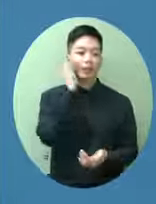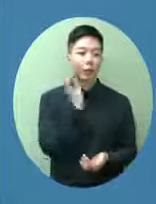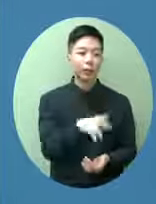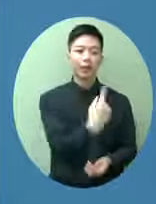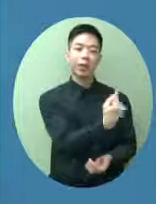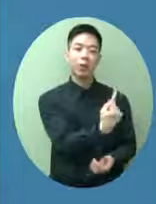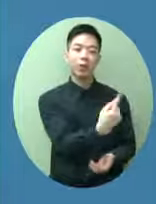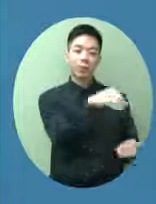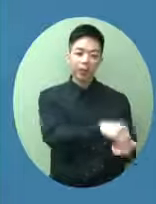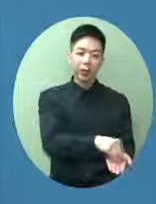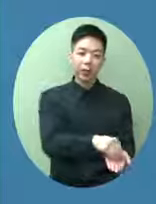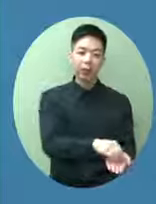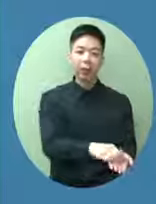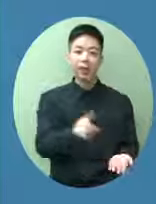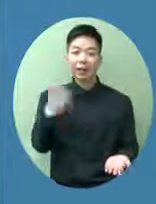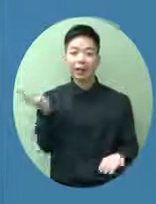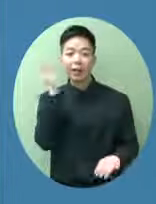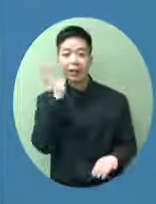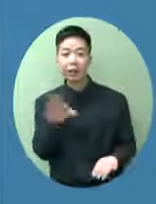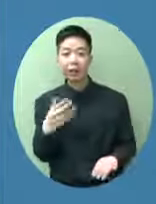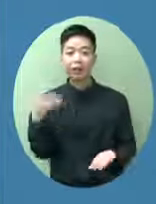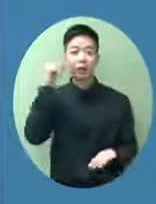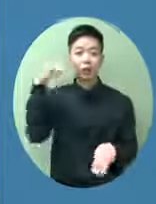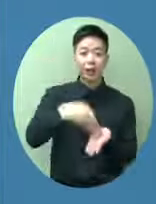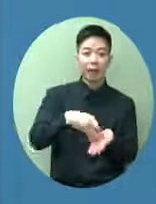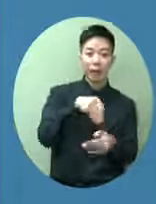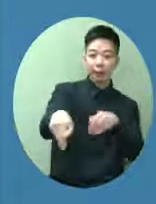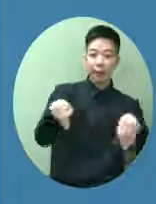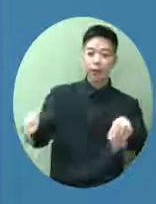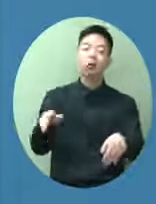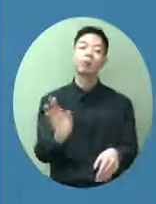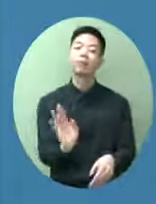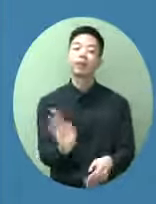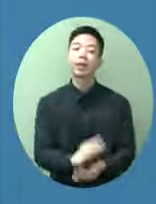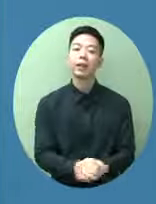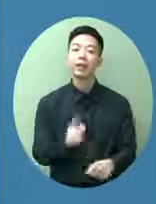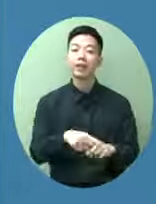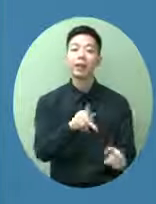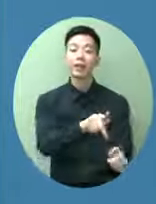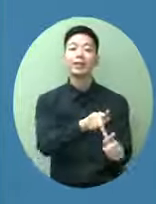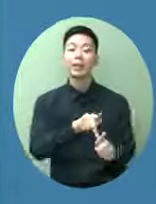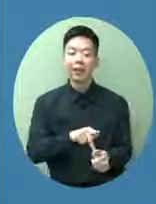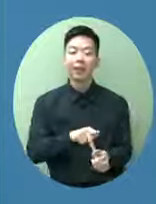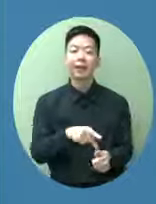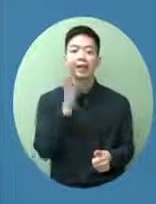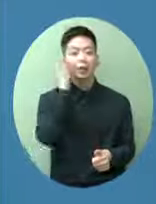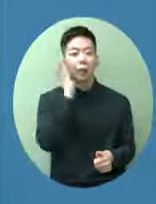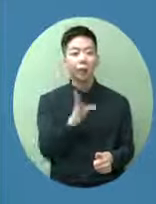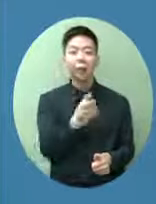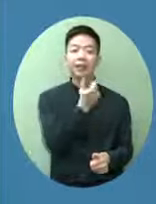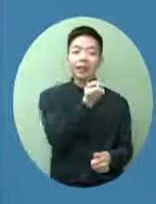不讓我做而是酒店的量是某程度上來達至逐步有罪回來